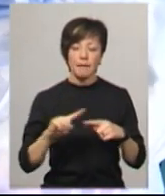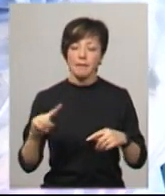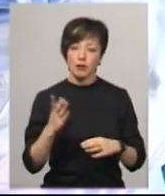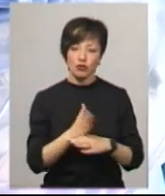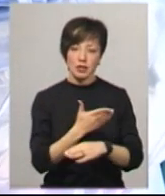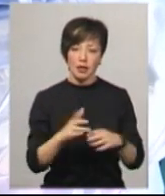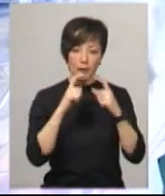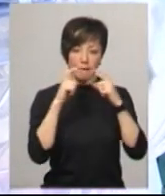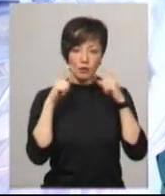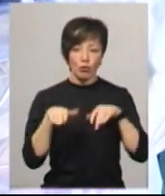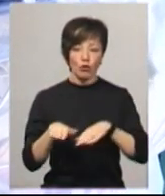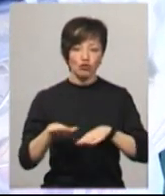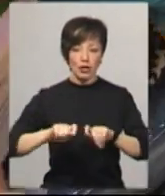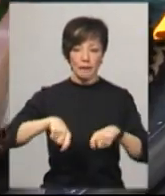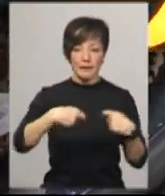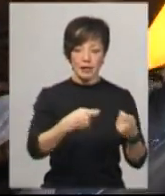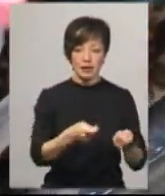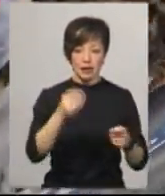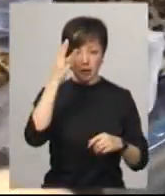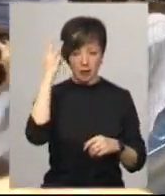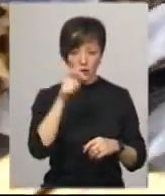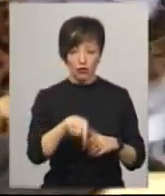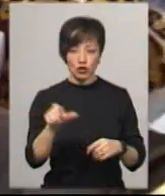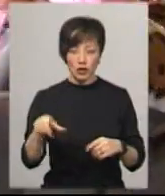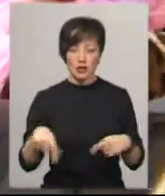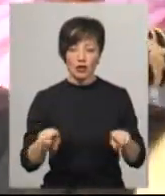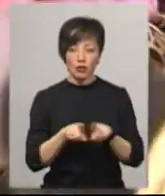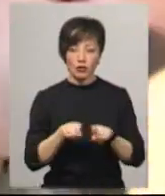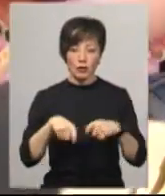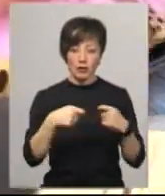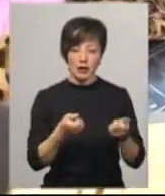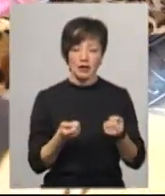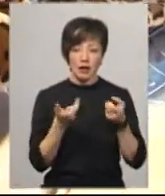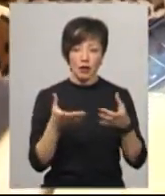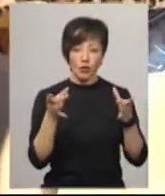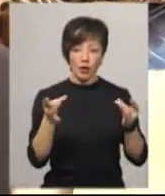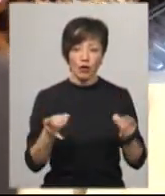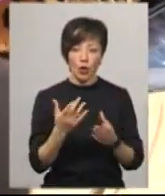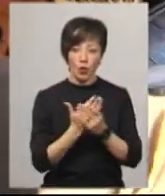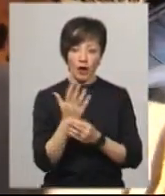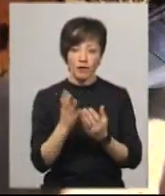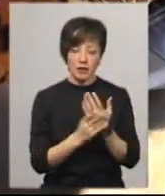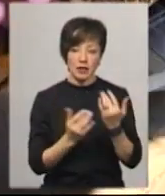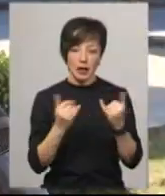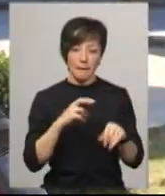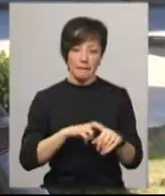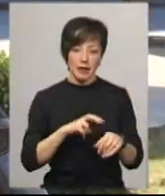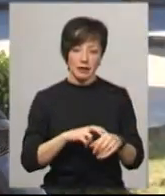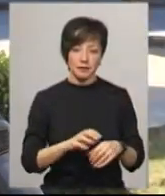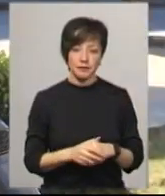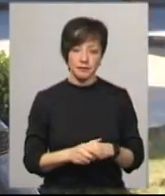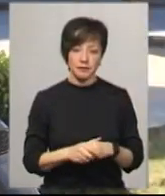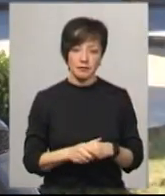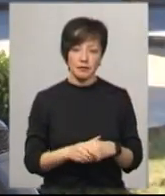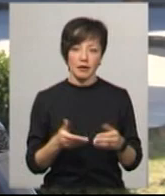частина масок, які пошили і передали небайдужі хмельничани. Також передали декілька упаковок з рукавичками для медиків. Як ми